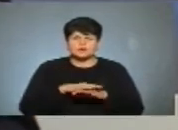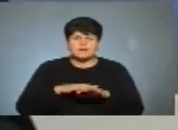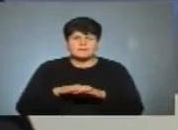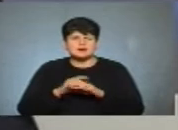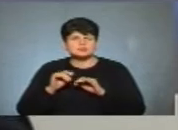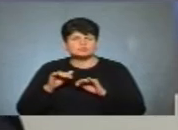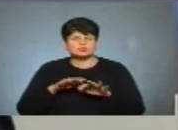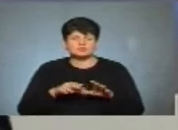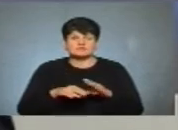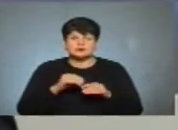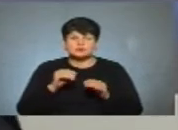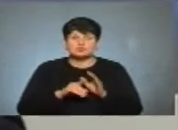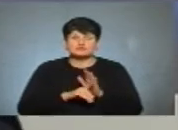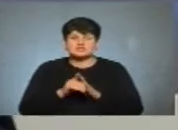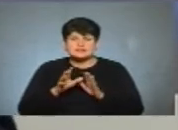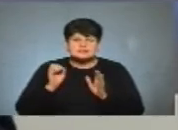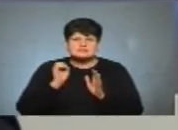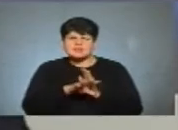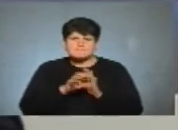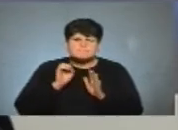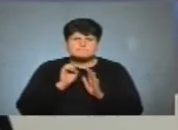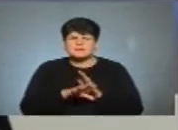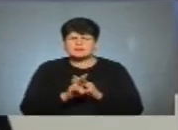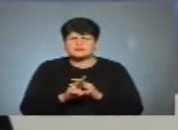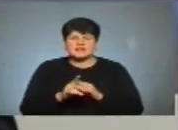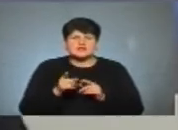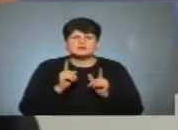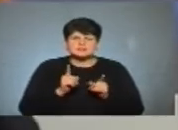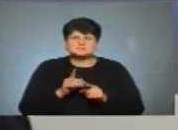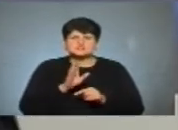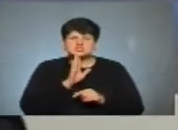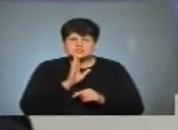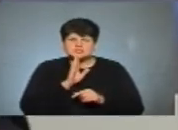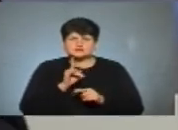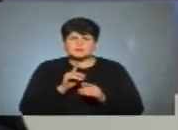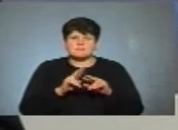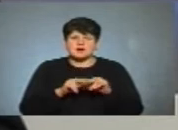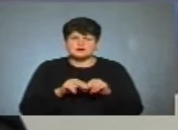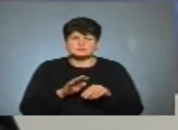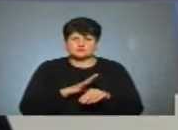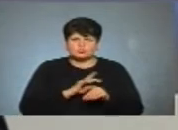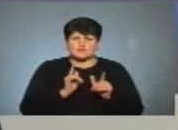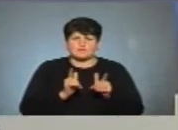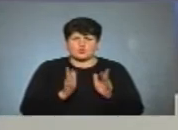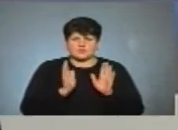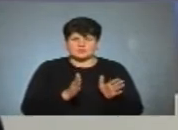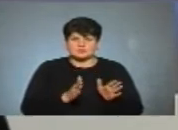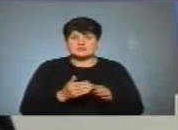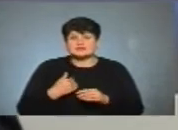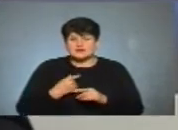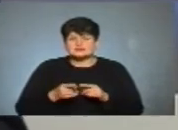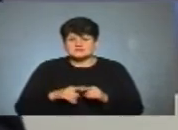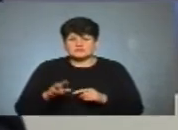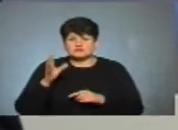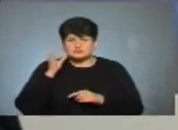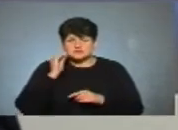йдуть на вибори, вони почали напихувати будь-кого, лиш би жінка, лиш би був паспорт, лиш би погодилася. І це я вважаю, що